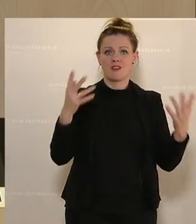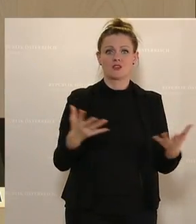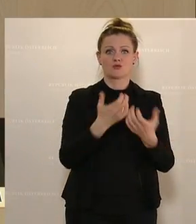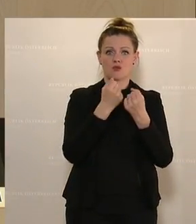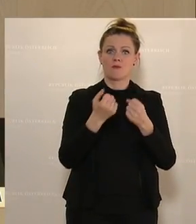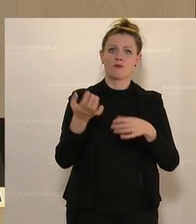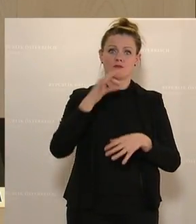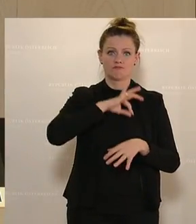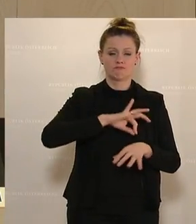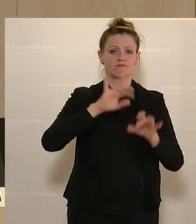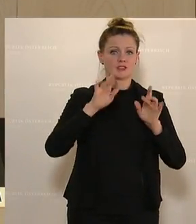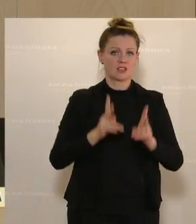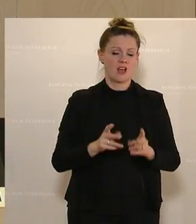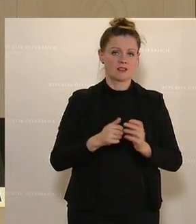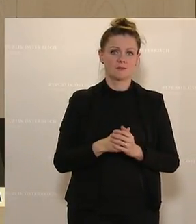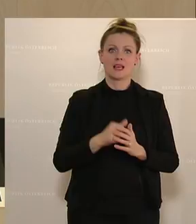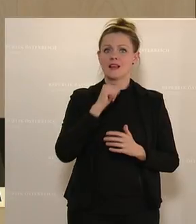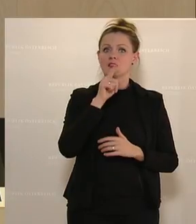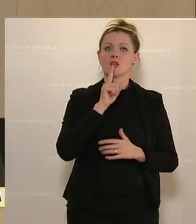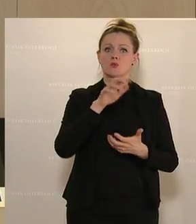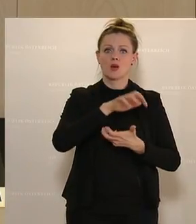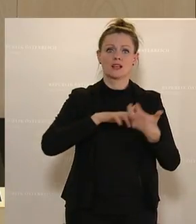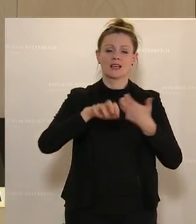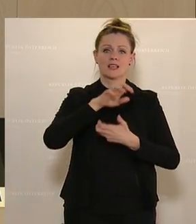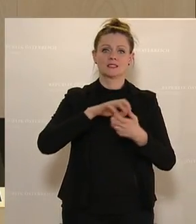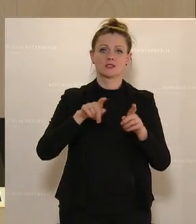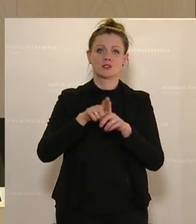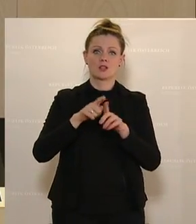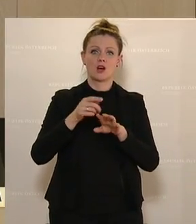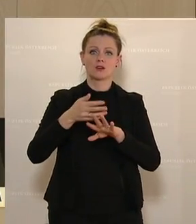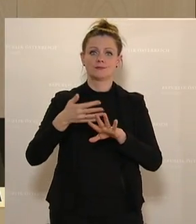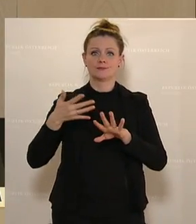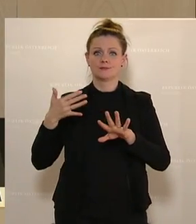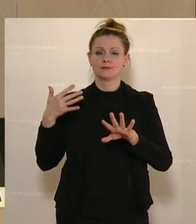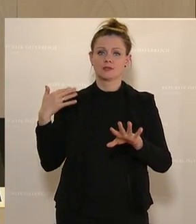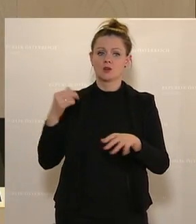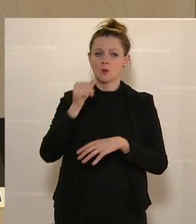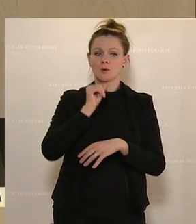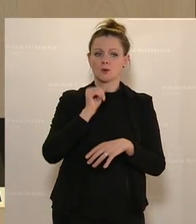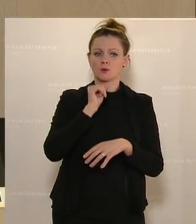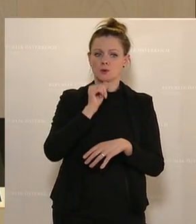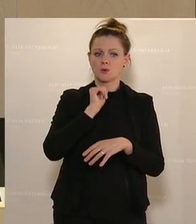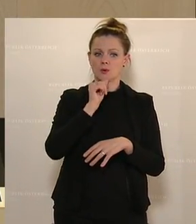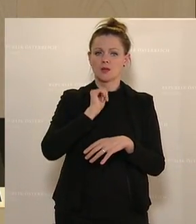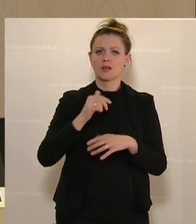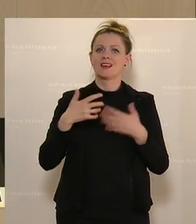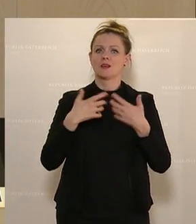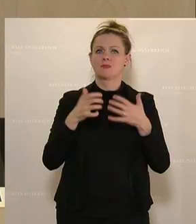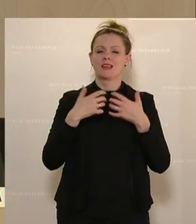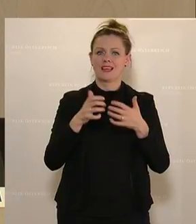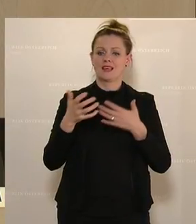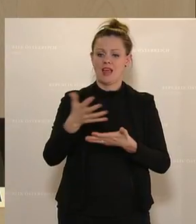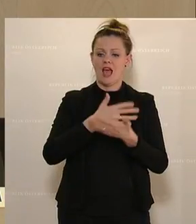generiert werden kann. Wir haben ja gesehen, nicht nur in der Krise, sondern auch schon über viele Jahre, man sieht es im grünen Bericht, dass die Einkommenssituationen von